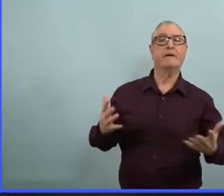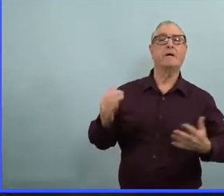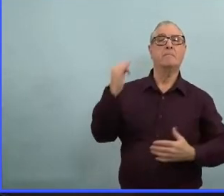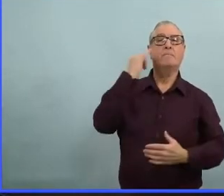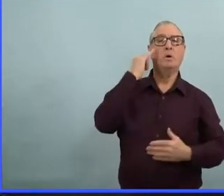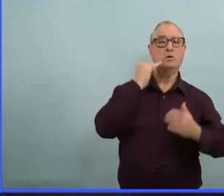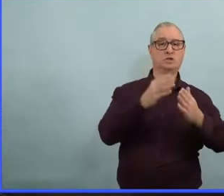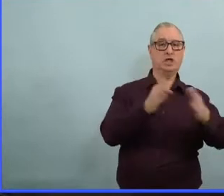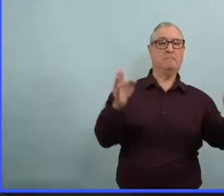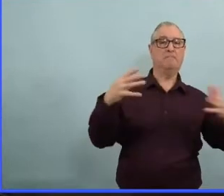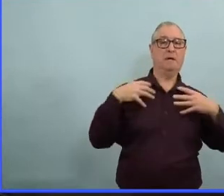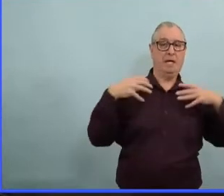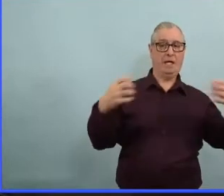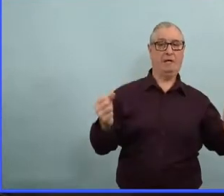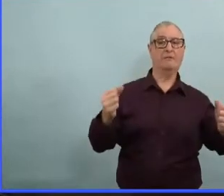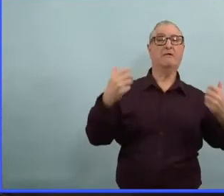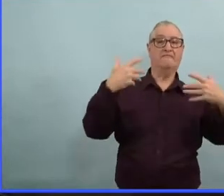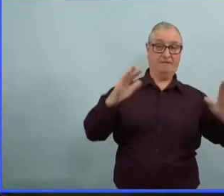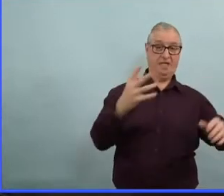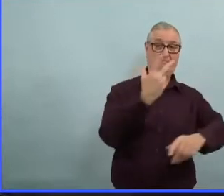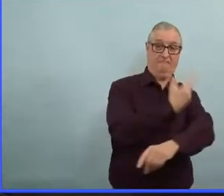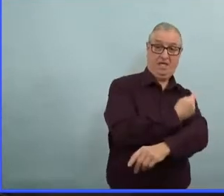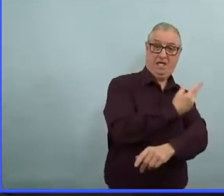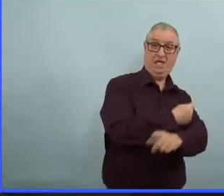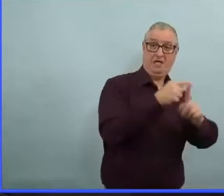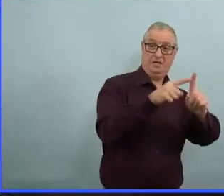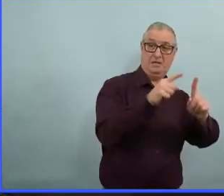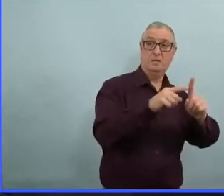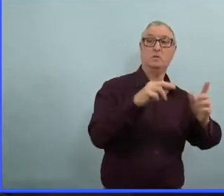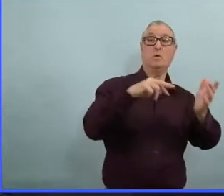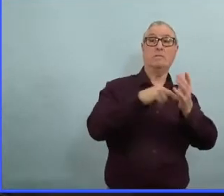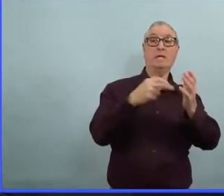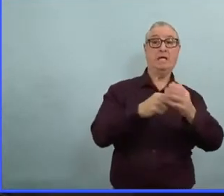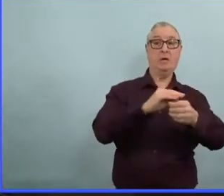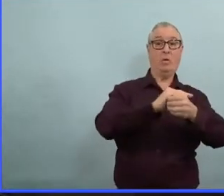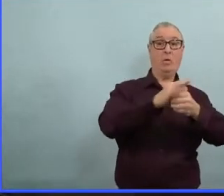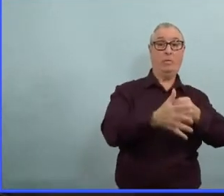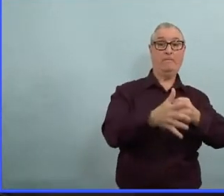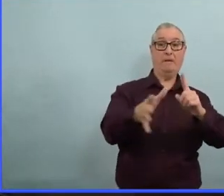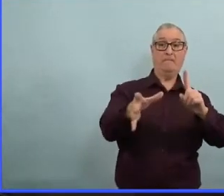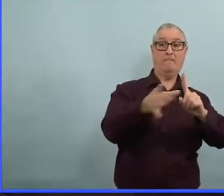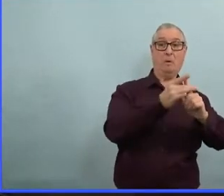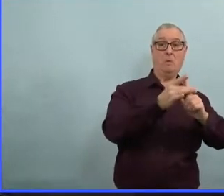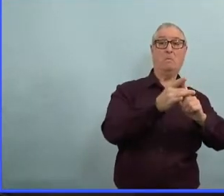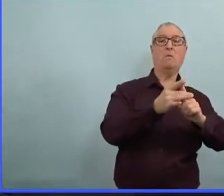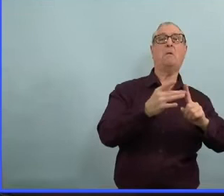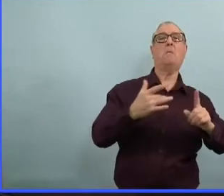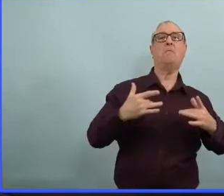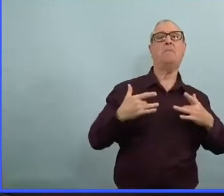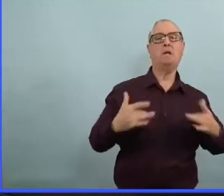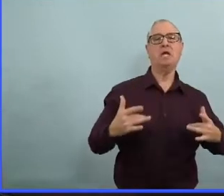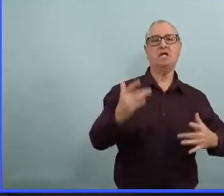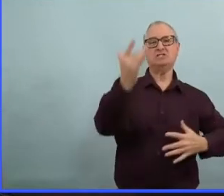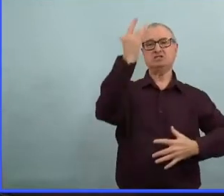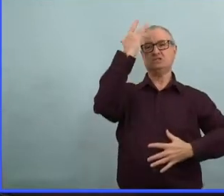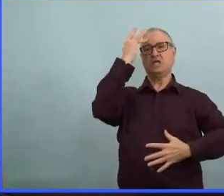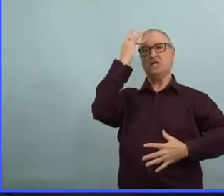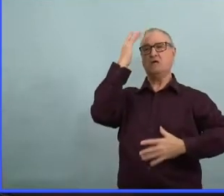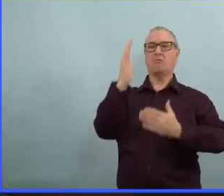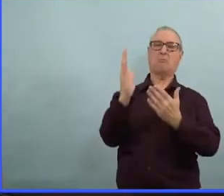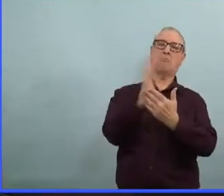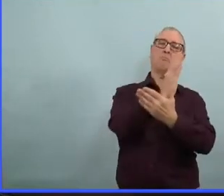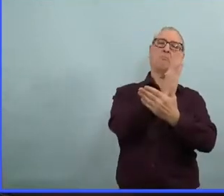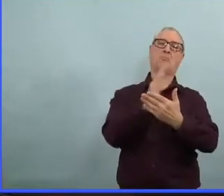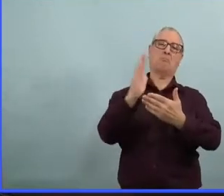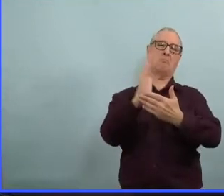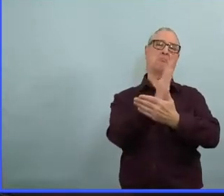chances d'avoir une maladie très bénigne de Omicron. mais je veux dire,-ce qu'il va y avoir des gens qui ne sont pas dans cette